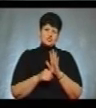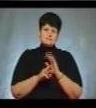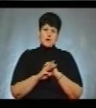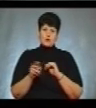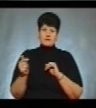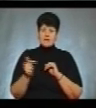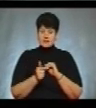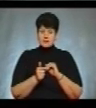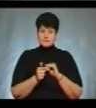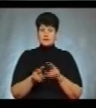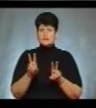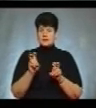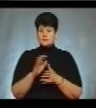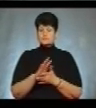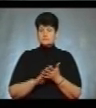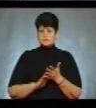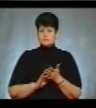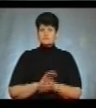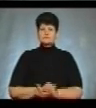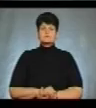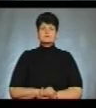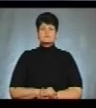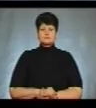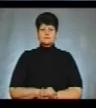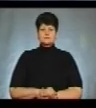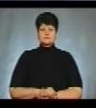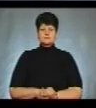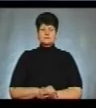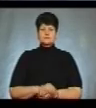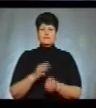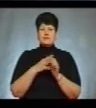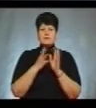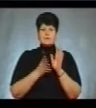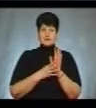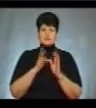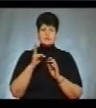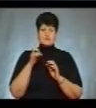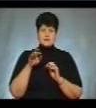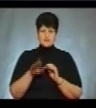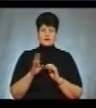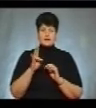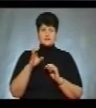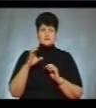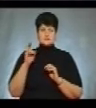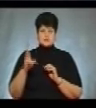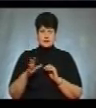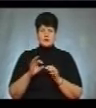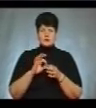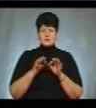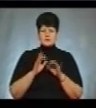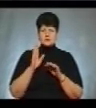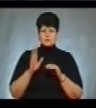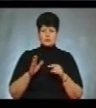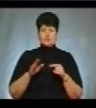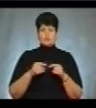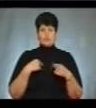гривень. Тему продовжить Марина Дубина. 19 квітня на НСК Олімпійській відбудуться мої дебати з